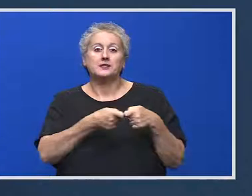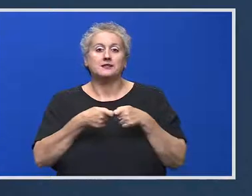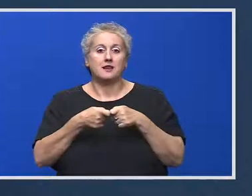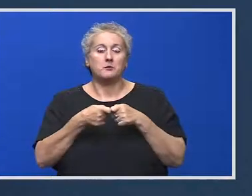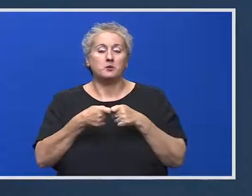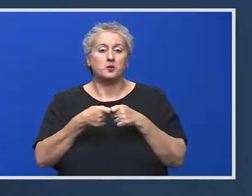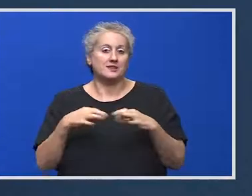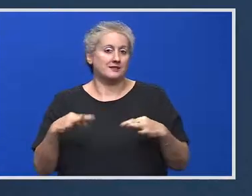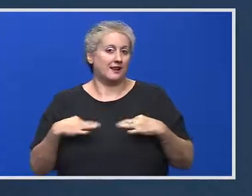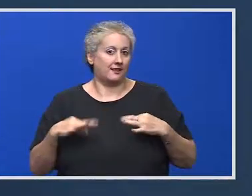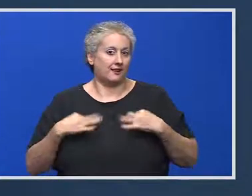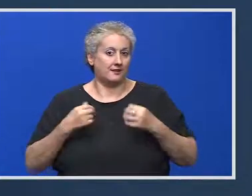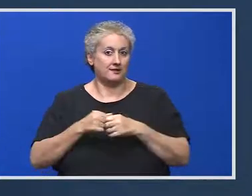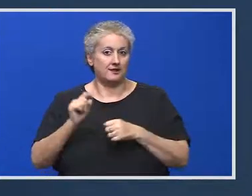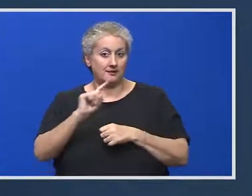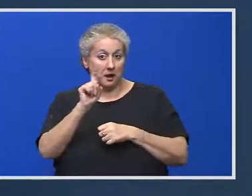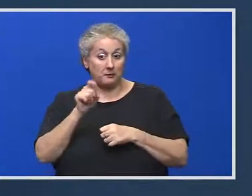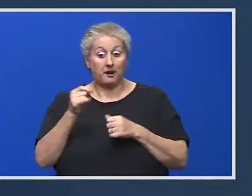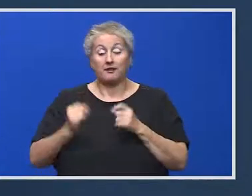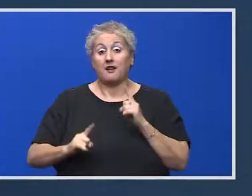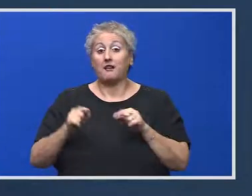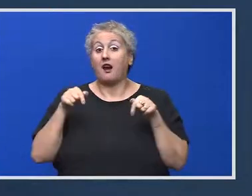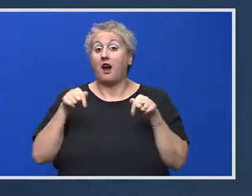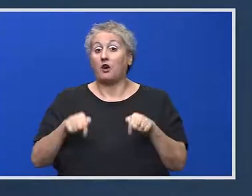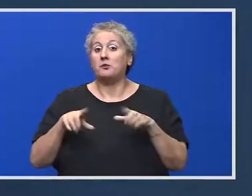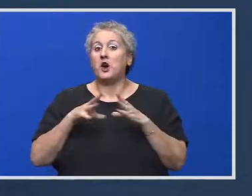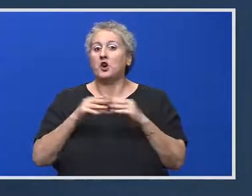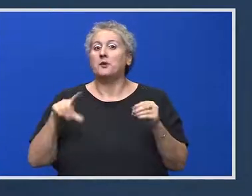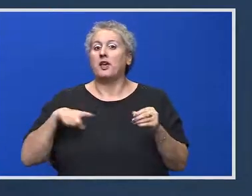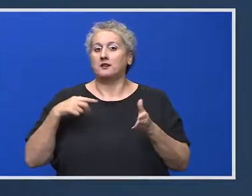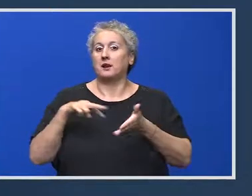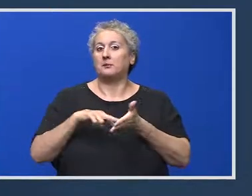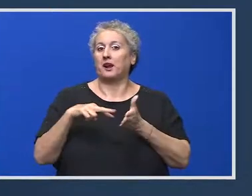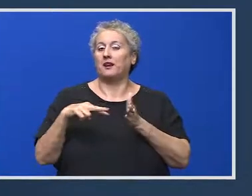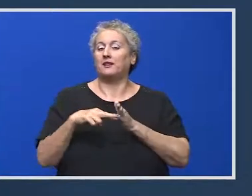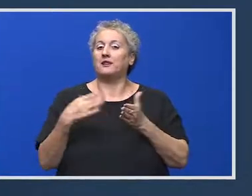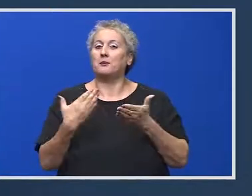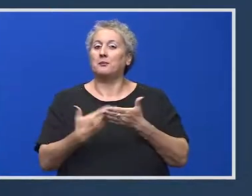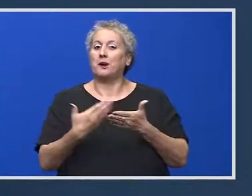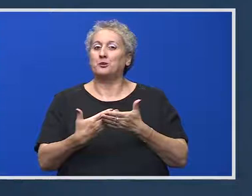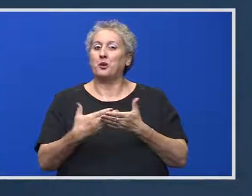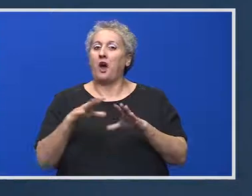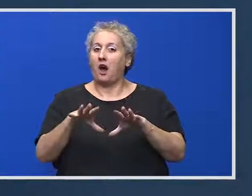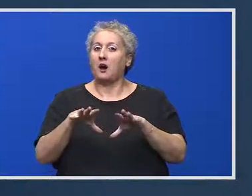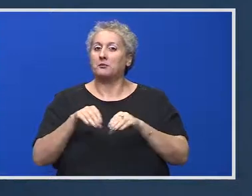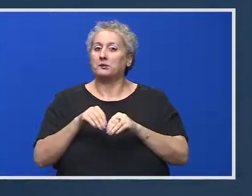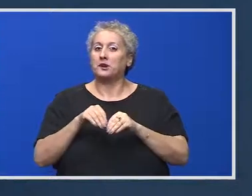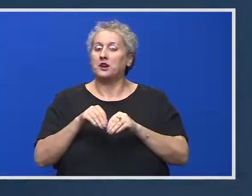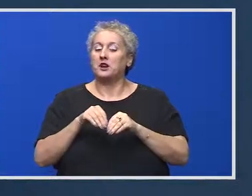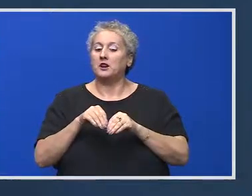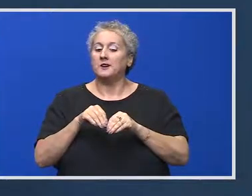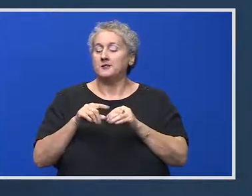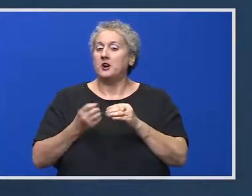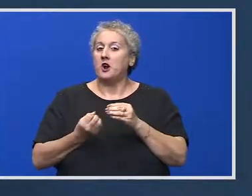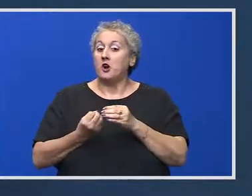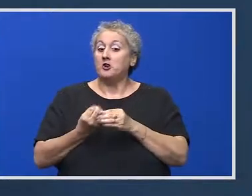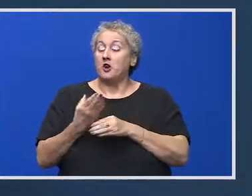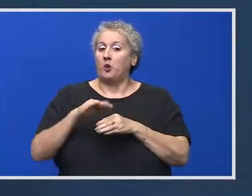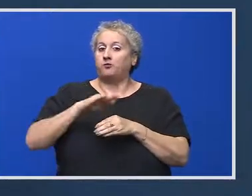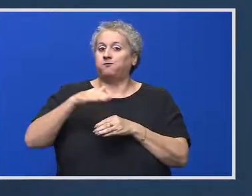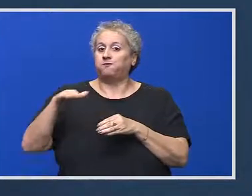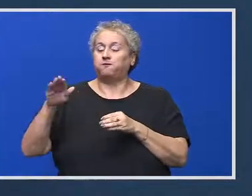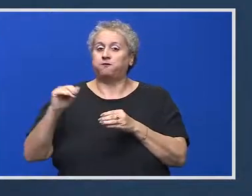sanitar. Întrebarea este dacă acum România este pregătită pentru a primi un val mare de